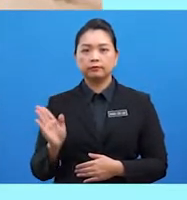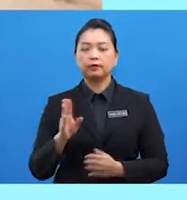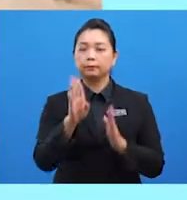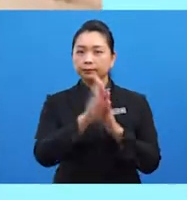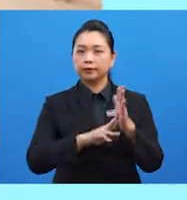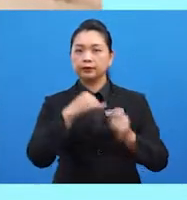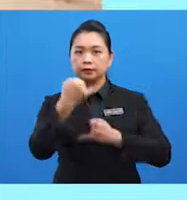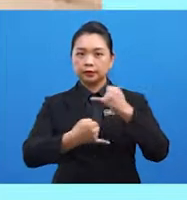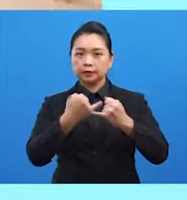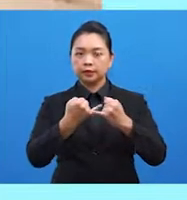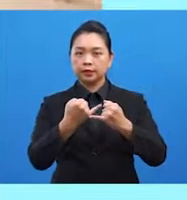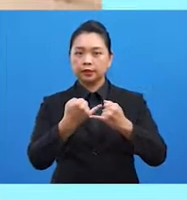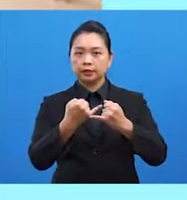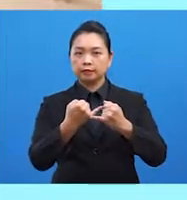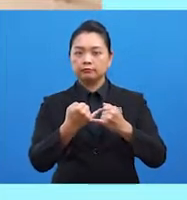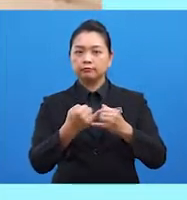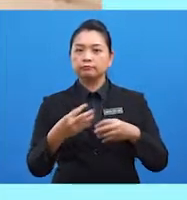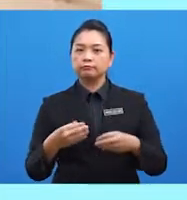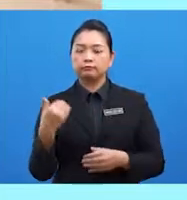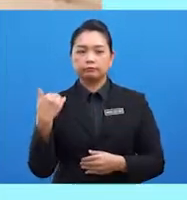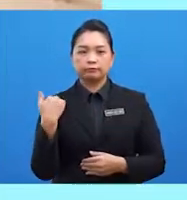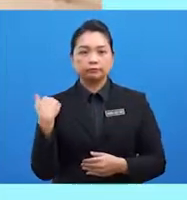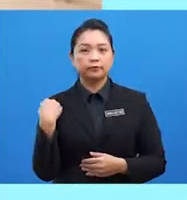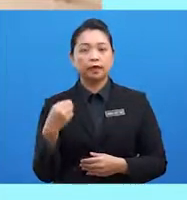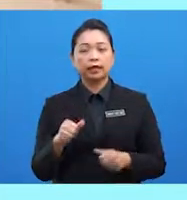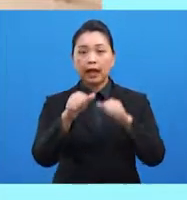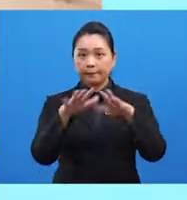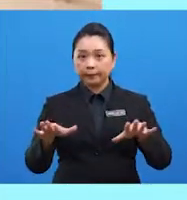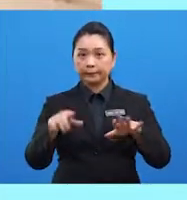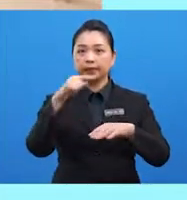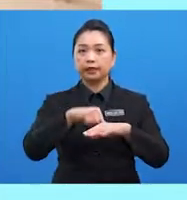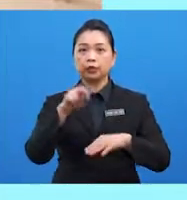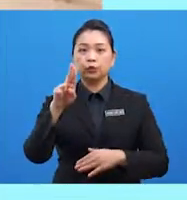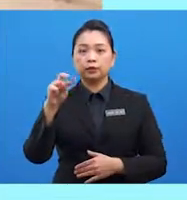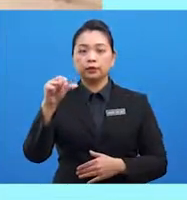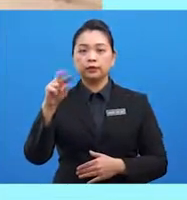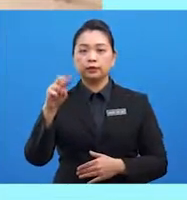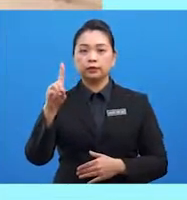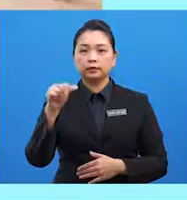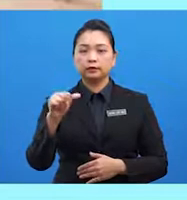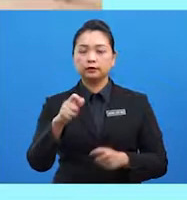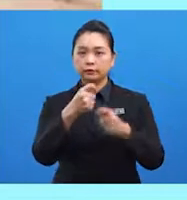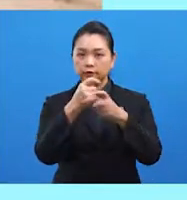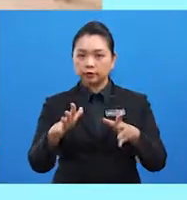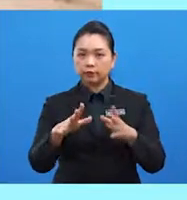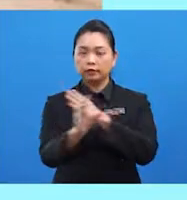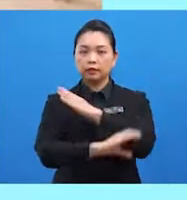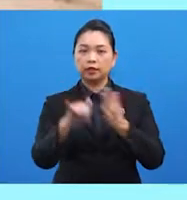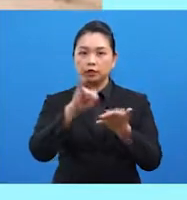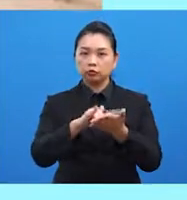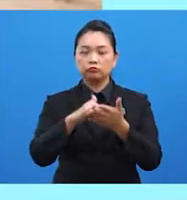berjaya memulihkan keamanan di Uganda setelah negara tersebut mengalami